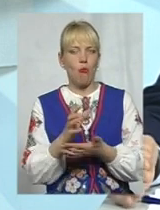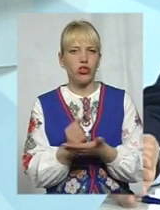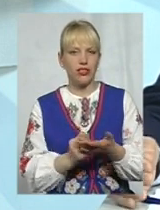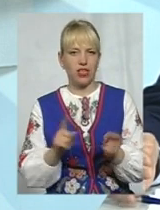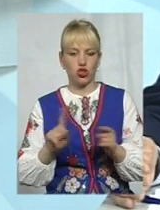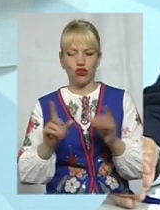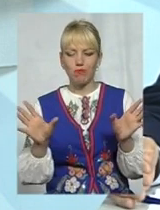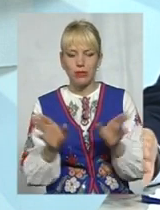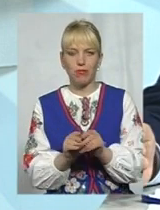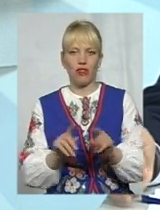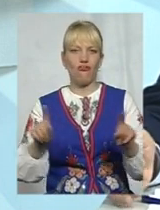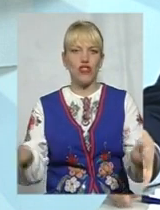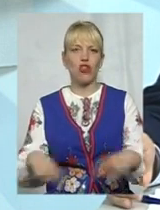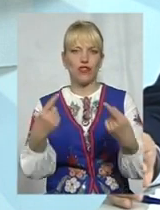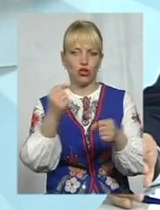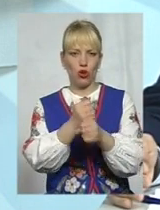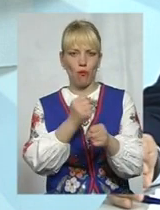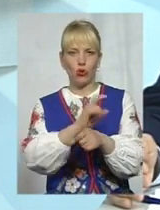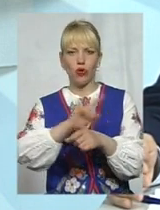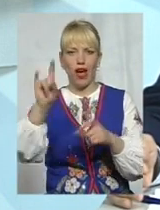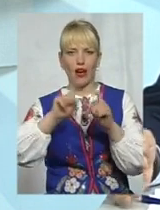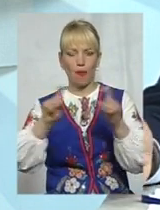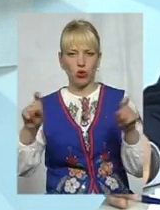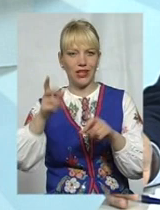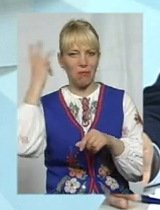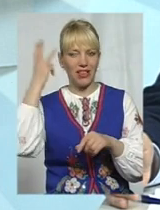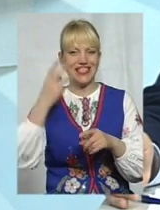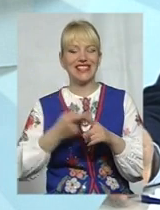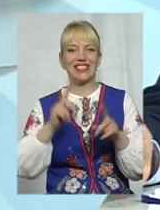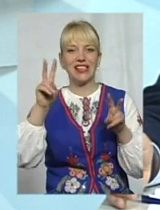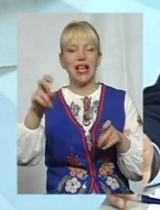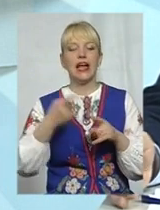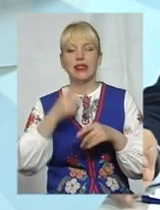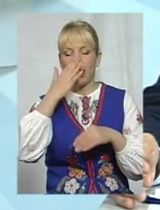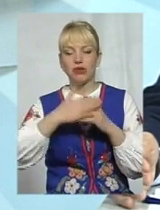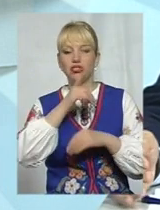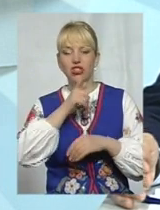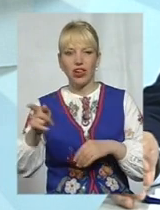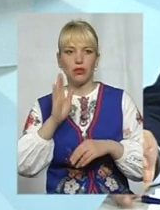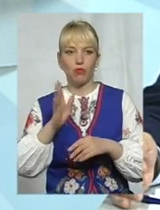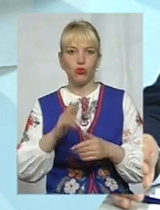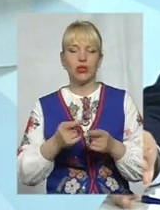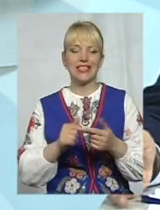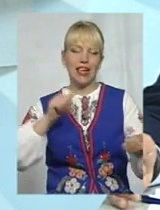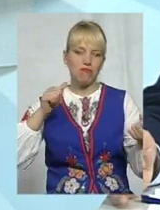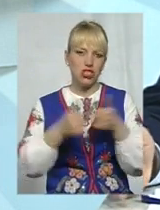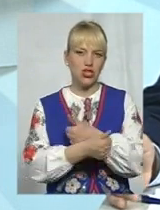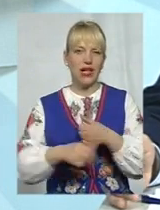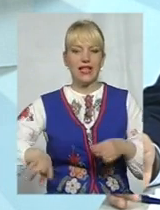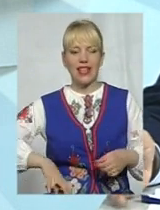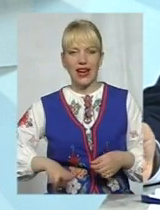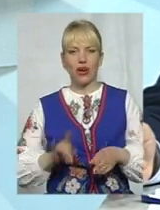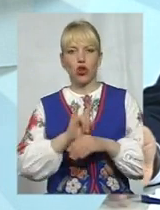відновити аеропорт Меліцький, найближчий час буде оголошений конкурс на заміщення вакантної посади директора Хмельницького аеропорту. Я прошу,